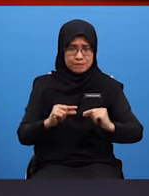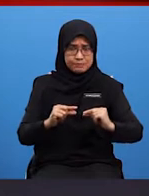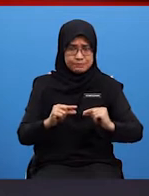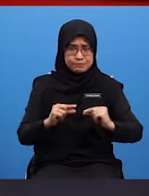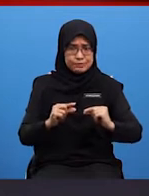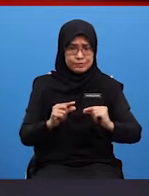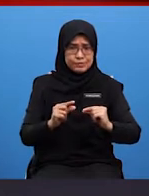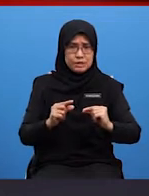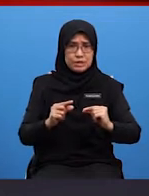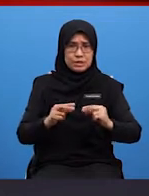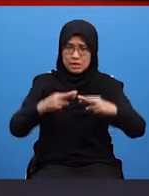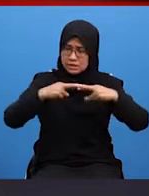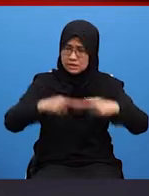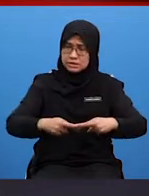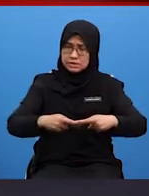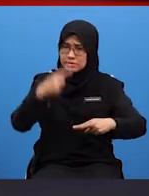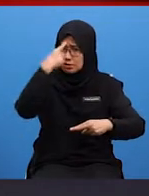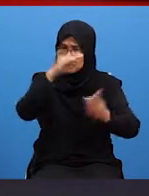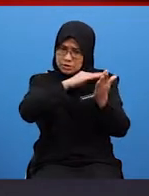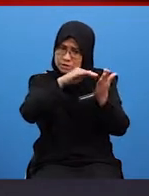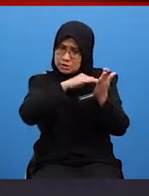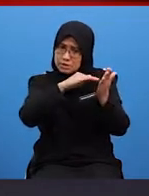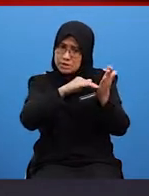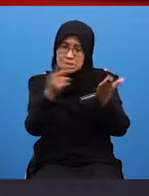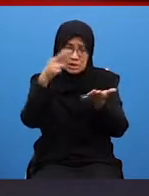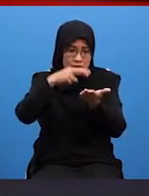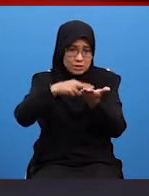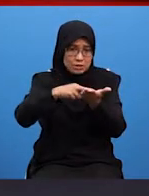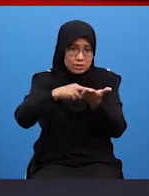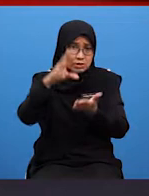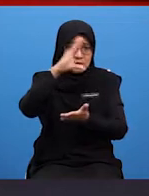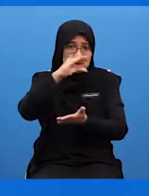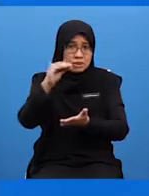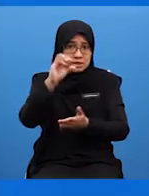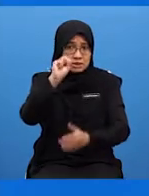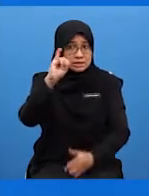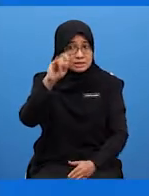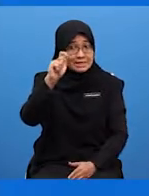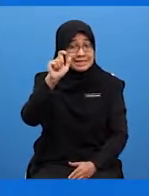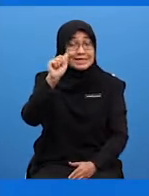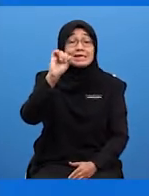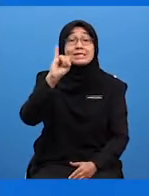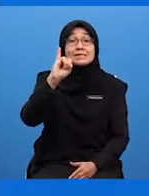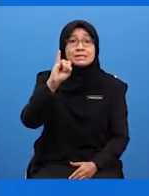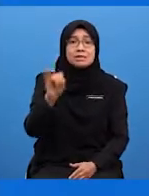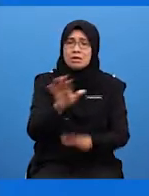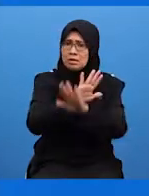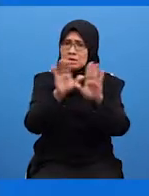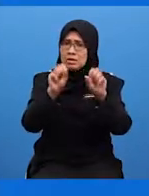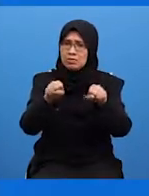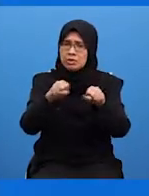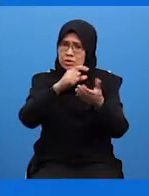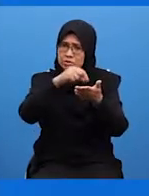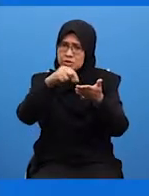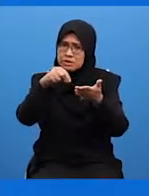menyenaraikan sumber rujukan Iaitu referensi dan situasi Maksudnya tak boleh pakai pedal saja lah Ya,